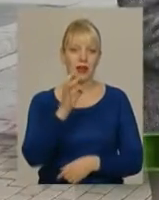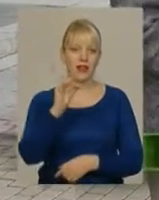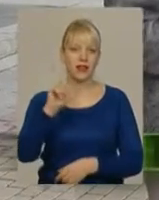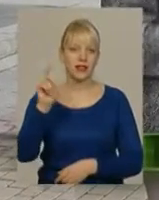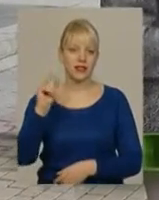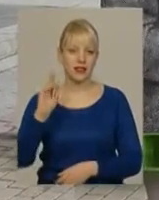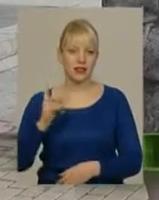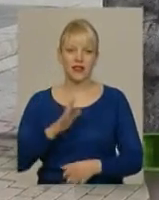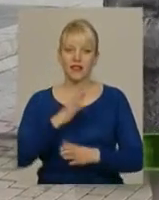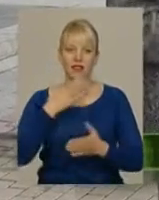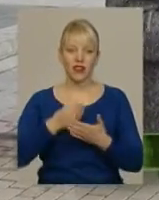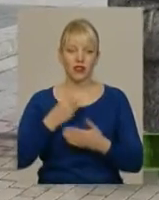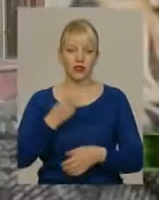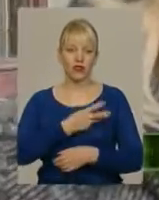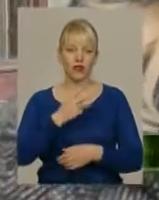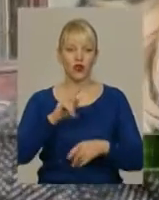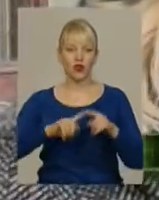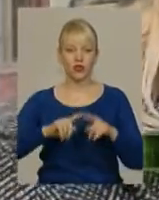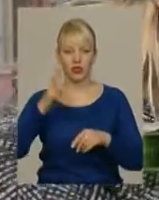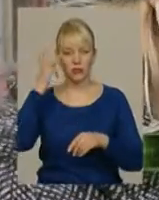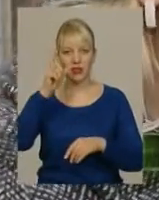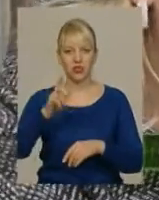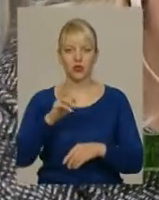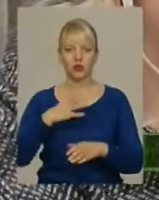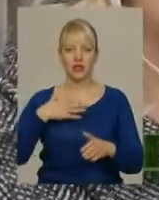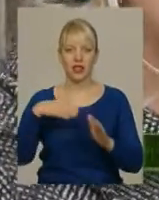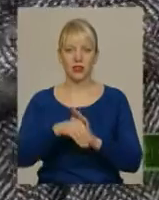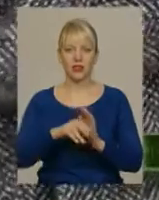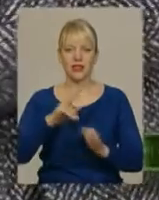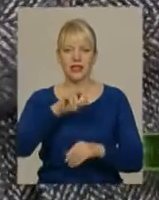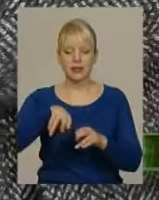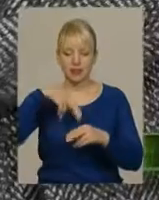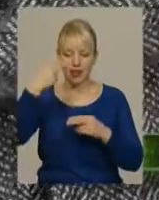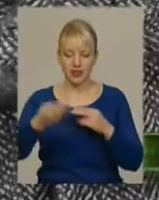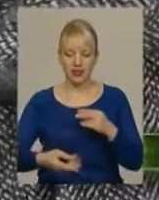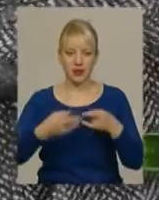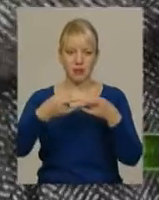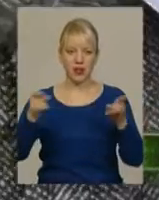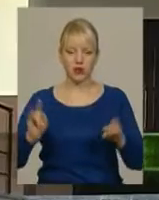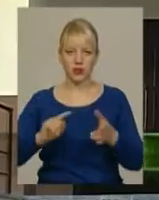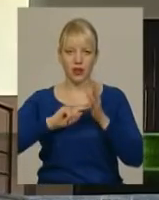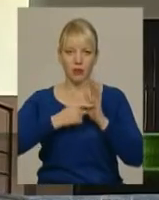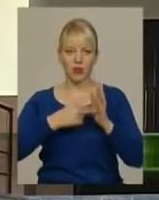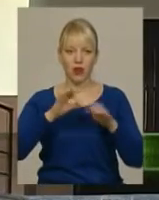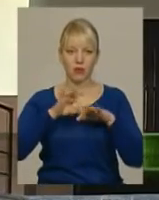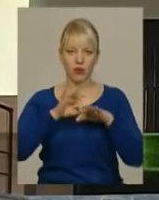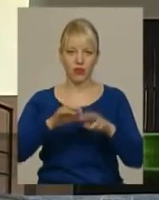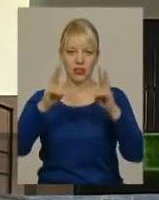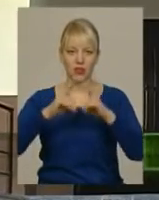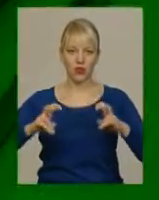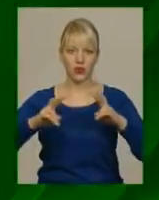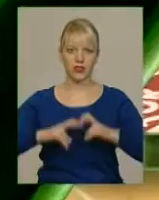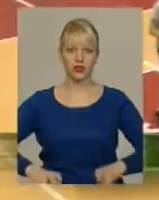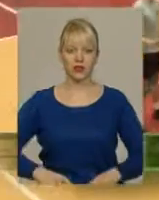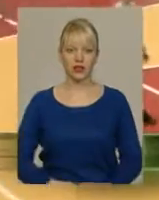Не з власної волі. Родичі хмельничанки, яка загинула після падіння з балкона багатоповерхівки, наполягають на проведені розслідування.